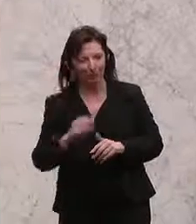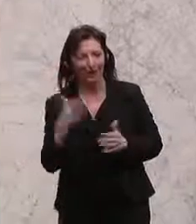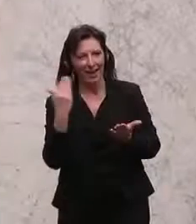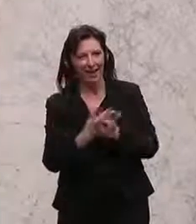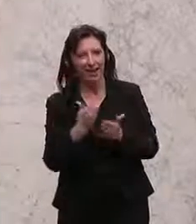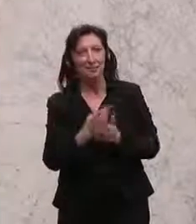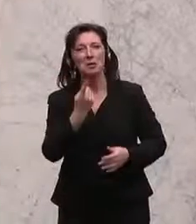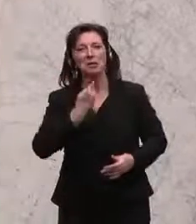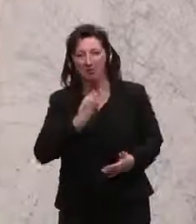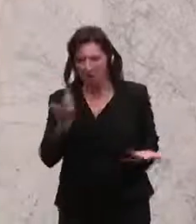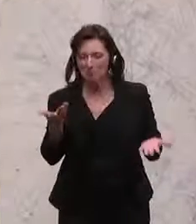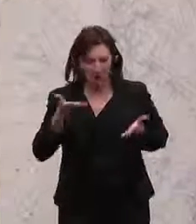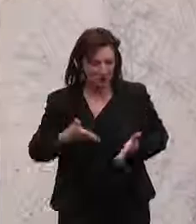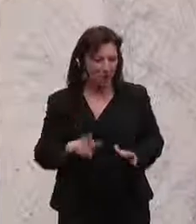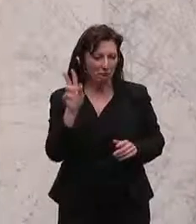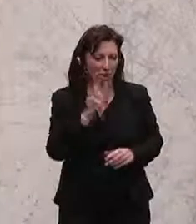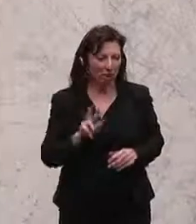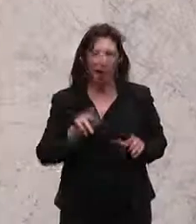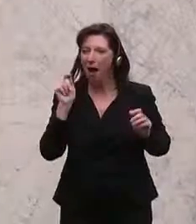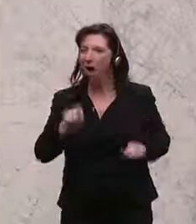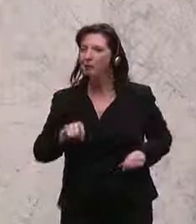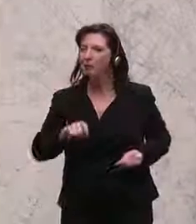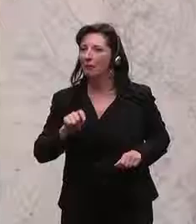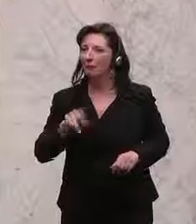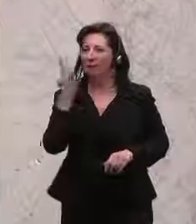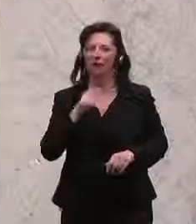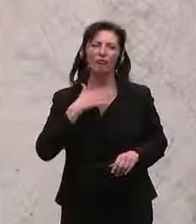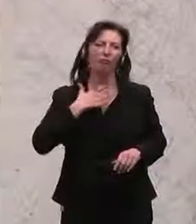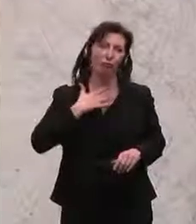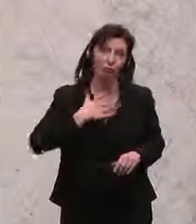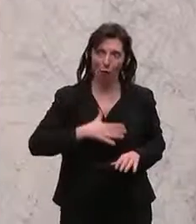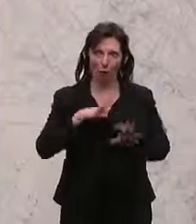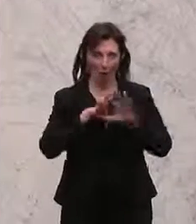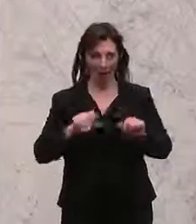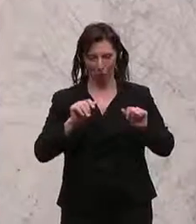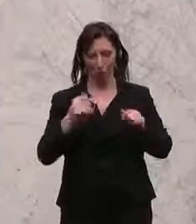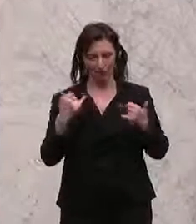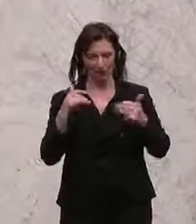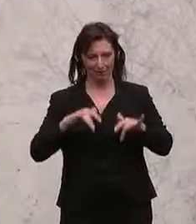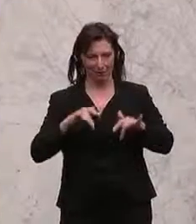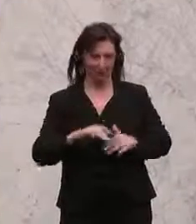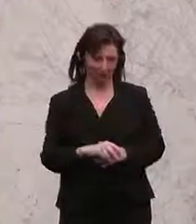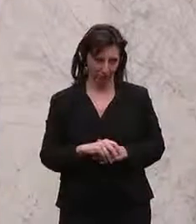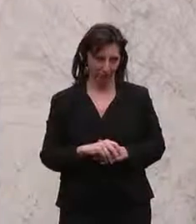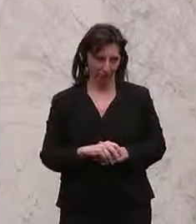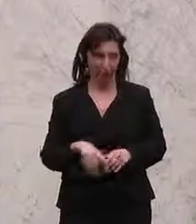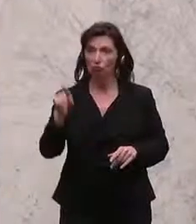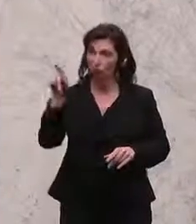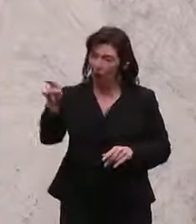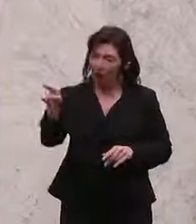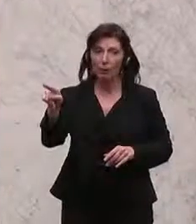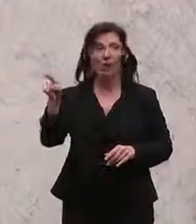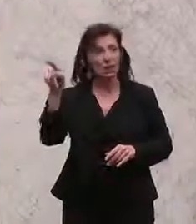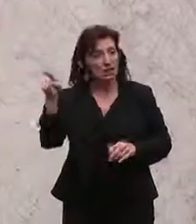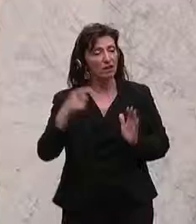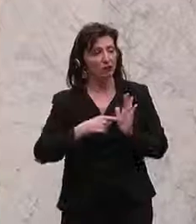bin ich als Verradlberger Abgeordneter sehr froh, dass wir dieses Abkommen hier machen. Ich unterstütze